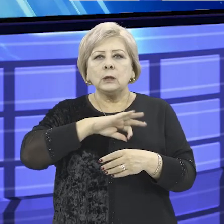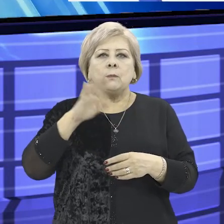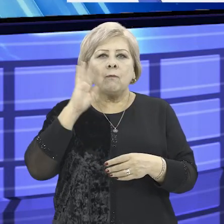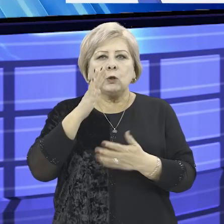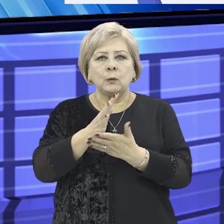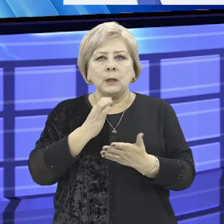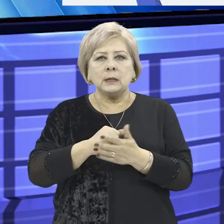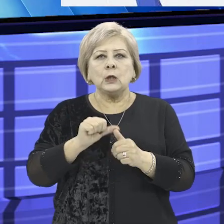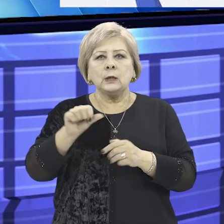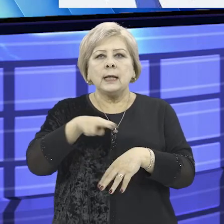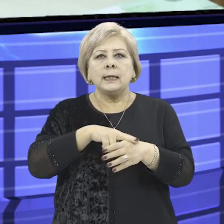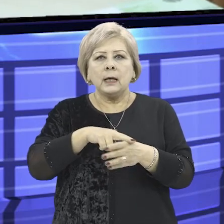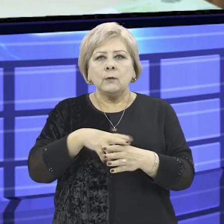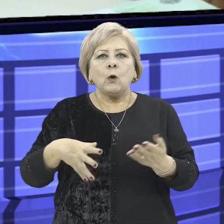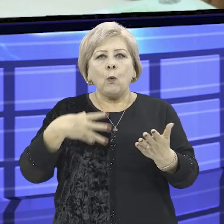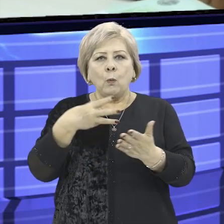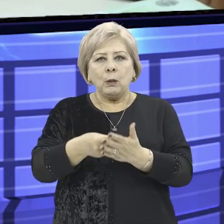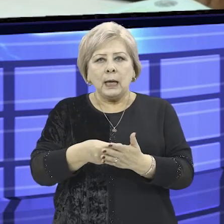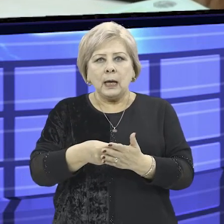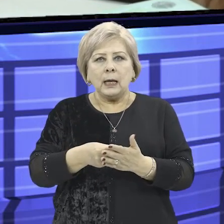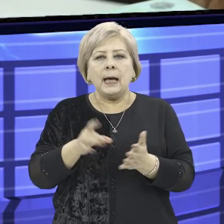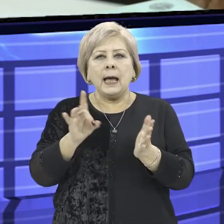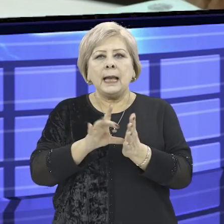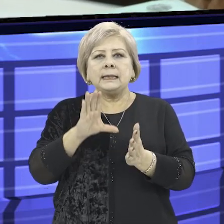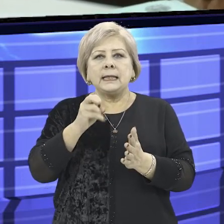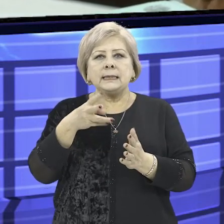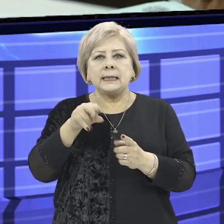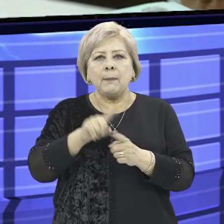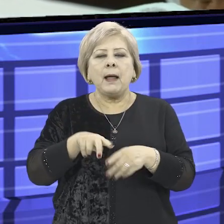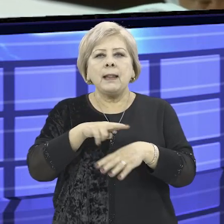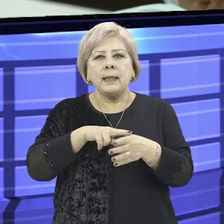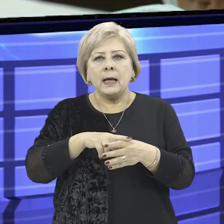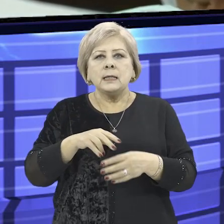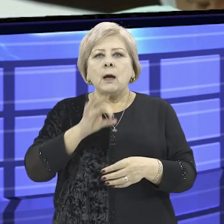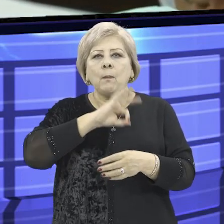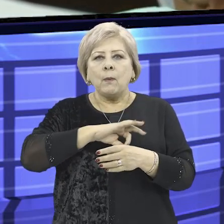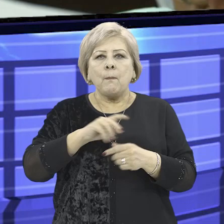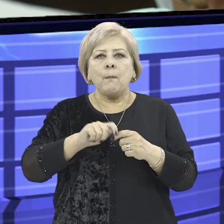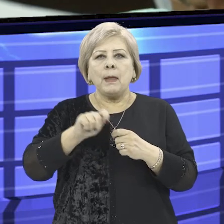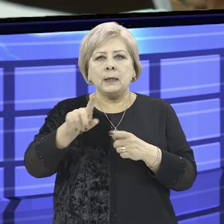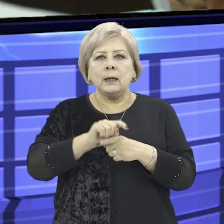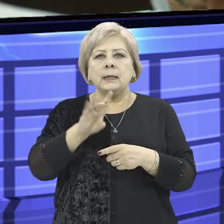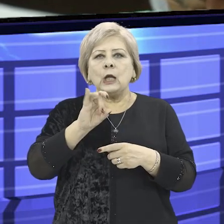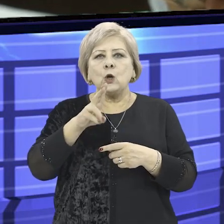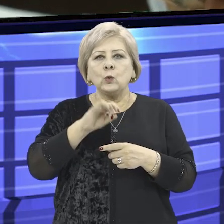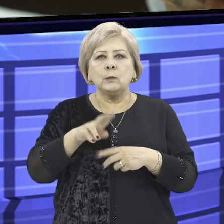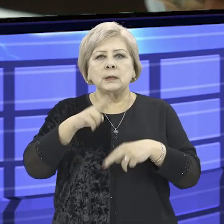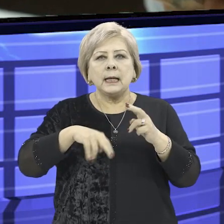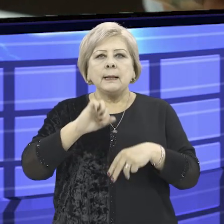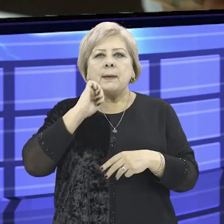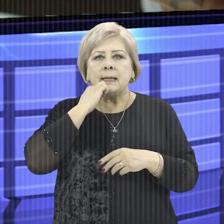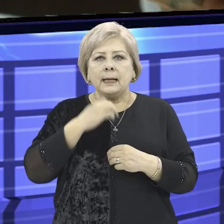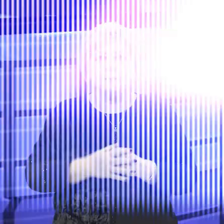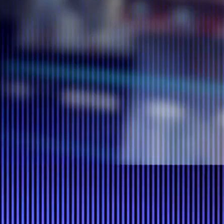пользование водными ресурсами за исключением налога, уплачиваемого электростанциями. Налог за пользование недрами по нерудным